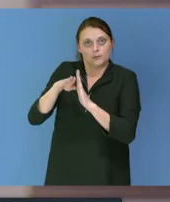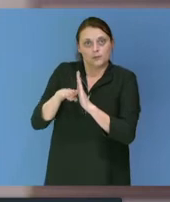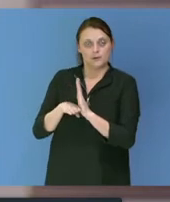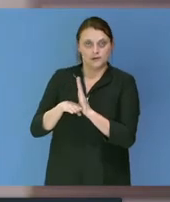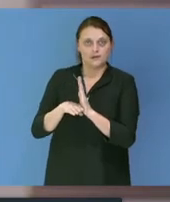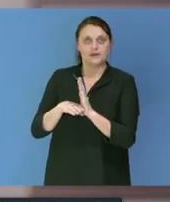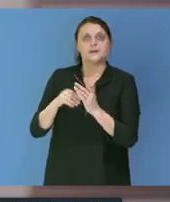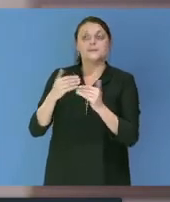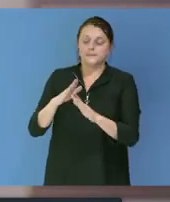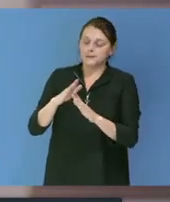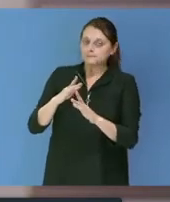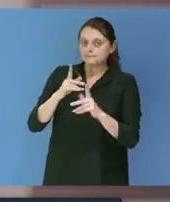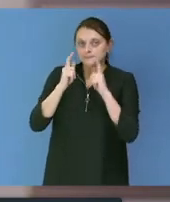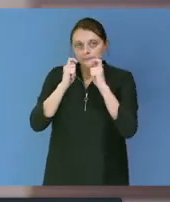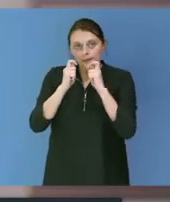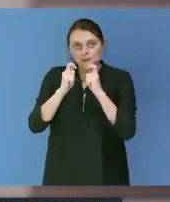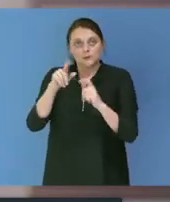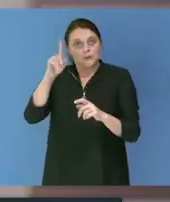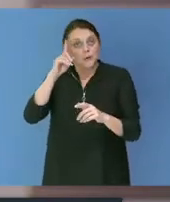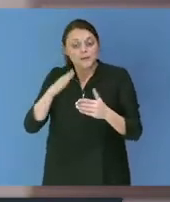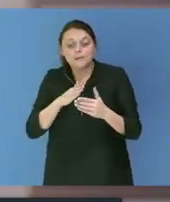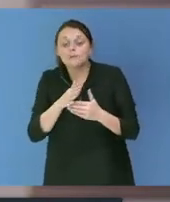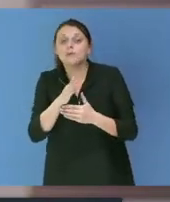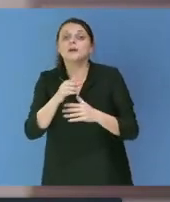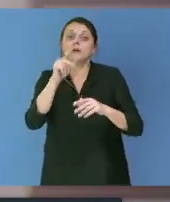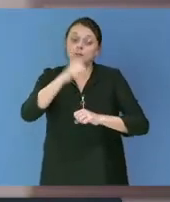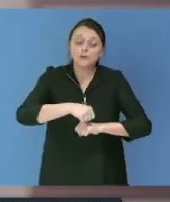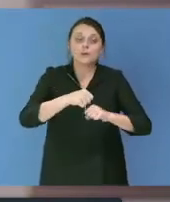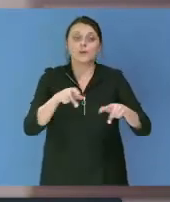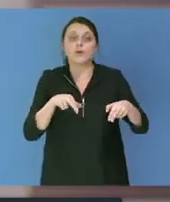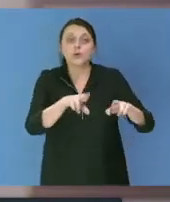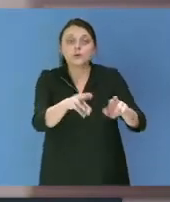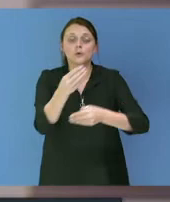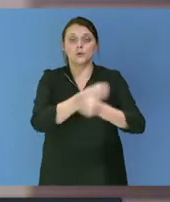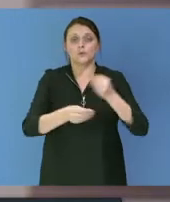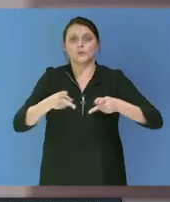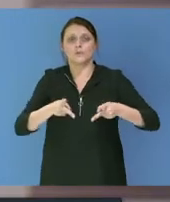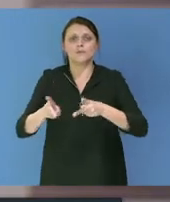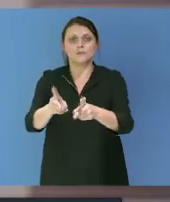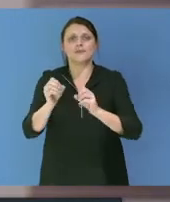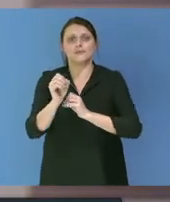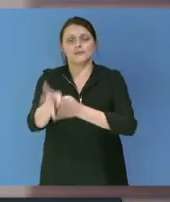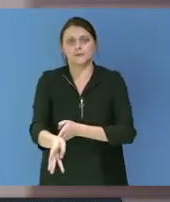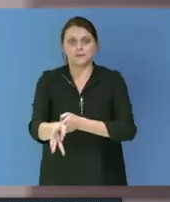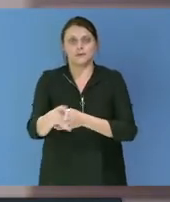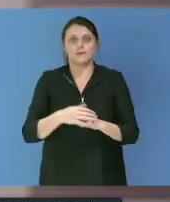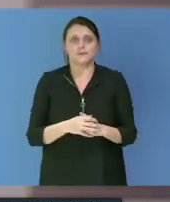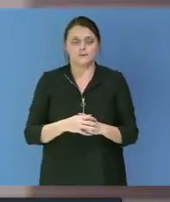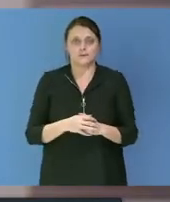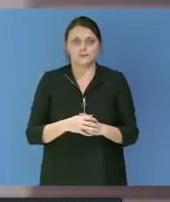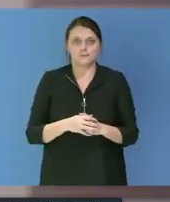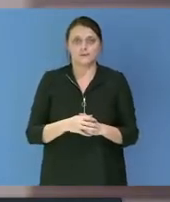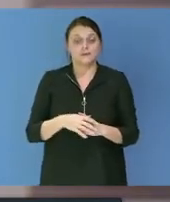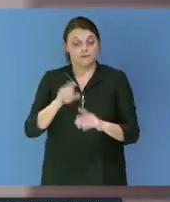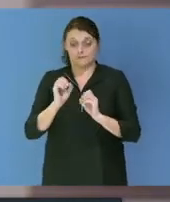prudent de laisser dans le temps les voiries et l'aménagement de pistes cyclables. S'agissant des pistes cyclables, elles sont utiles, elles sont